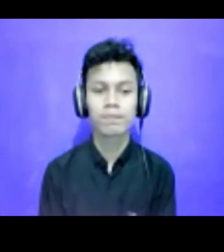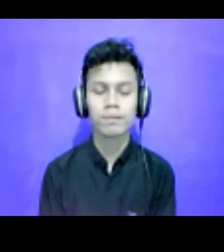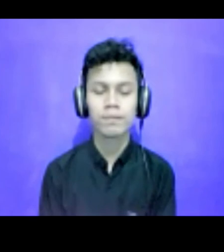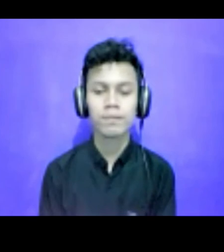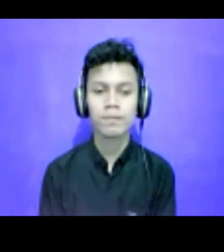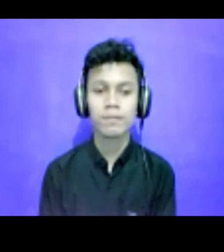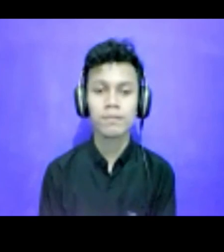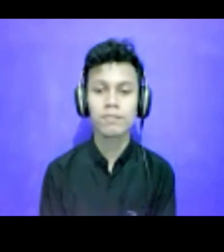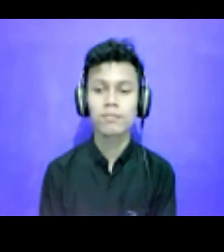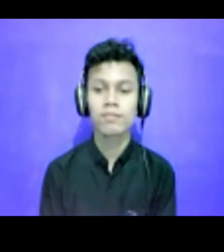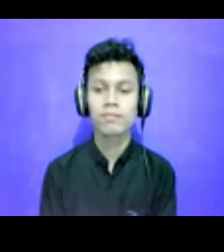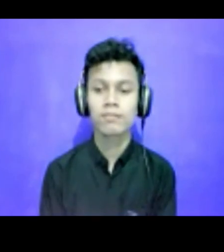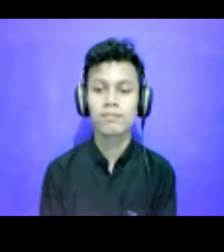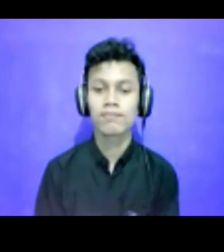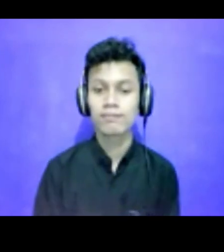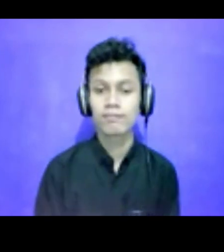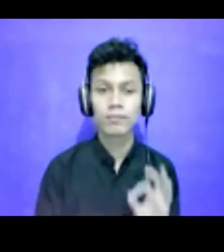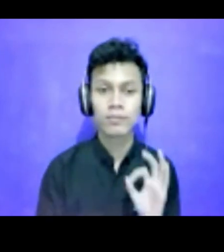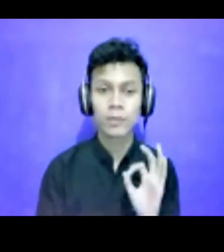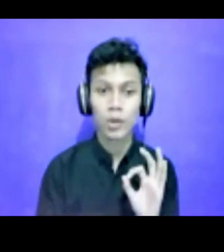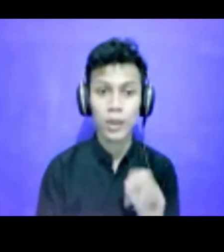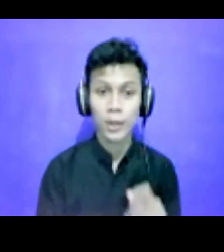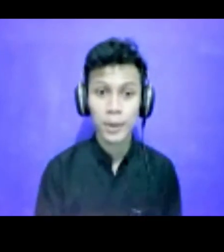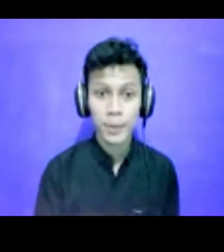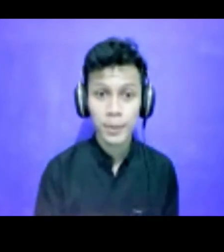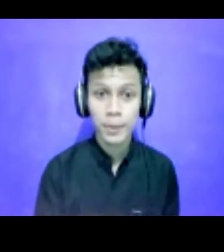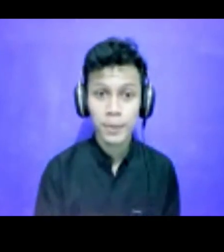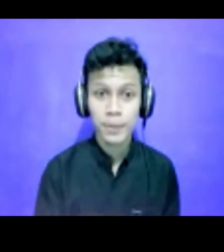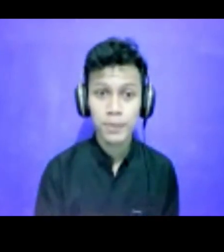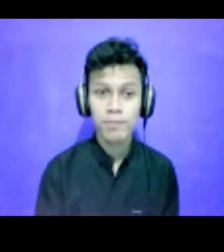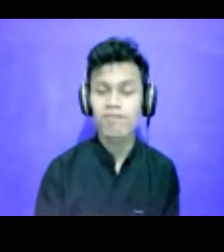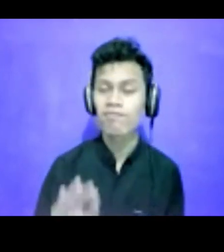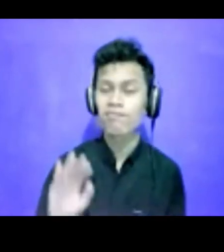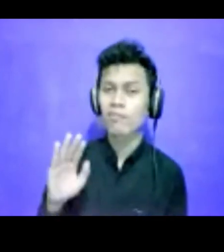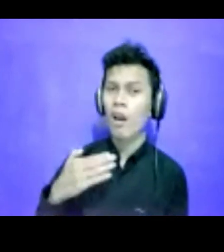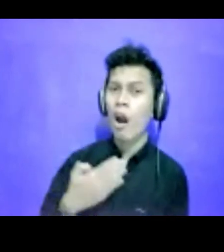Oke. Oke. Aku mau nanya.